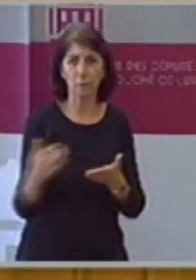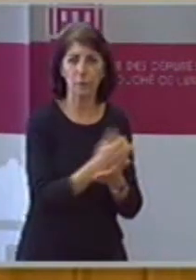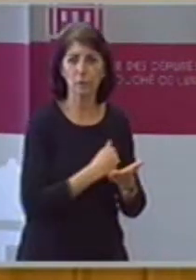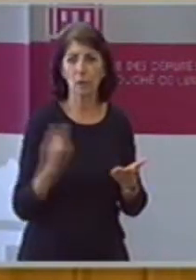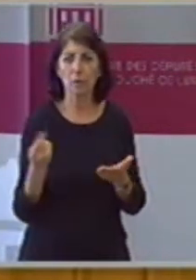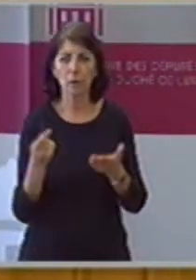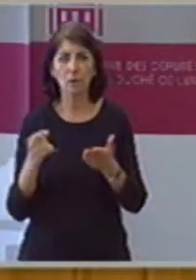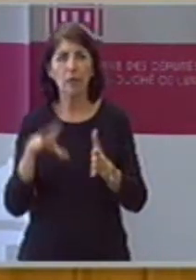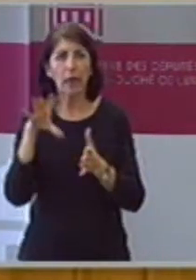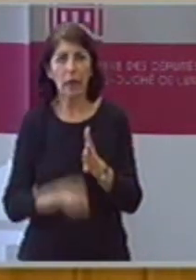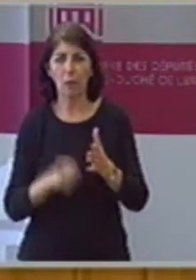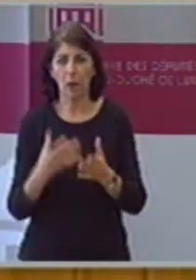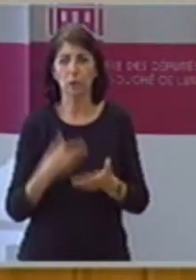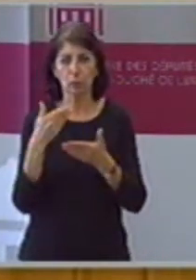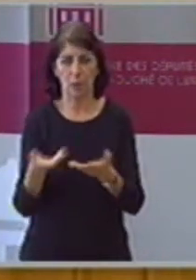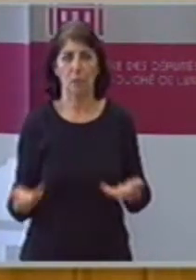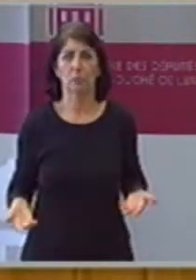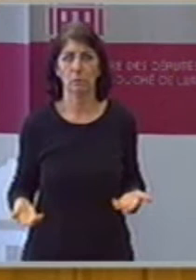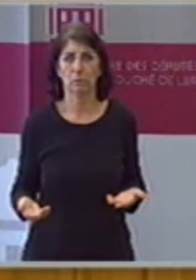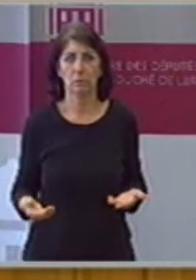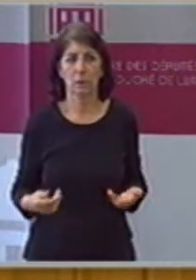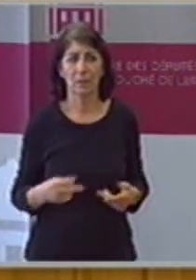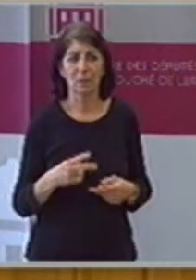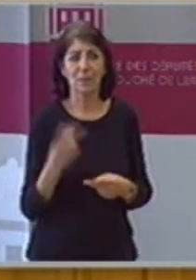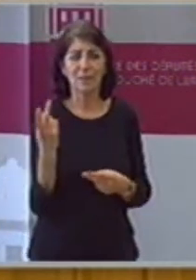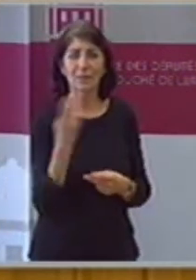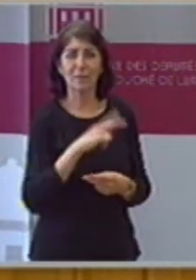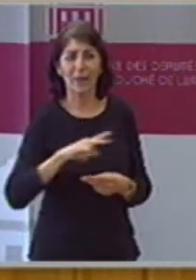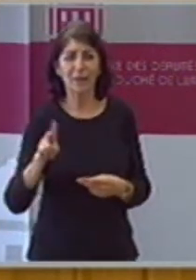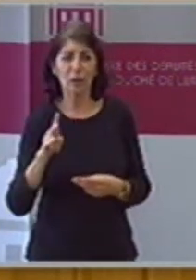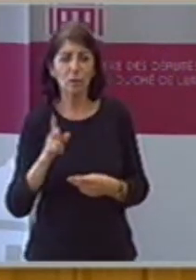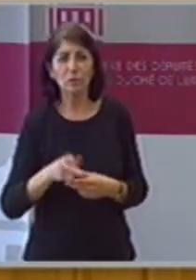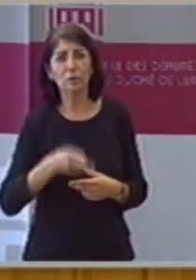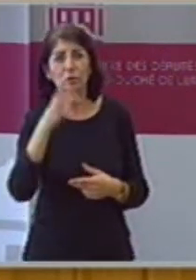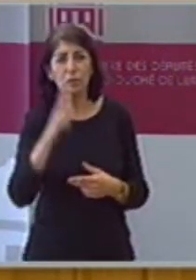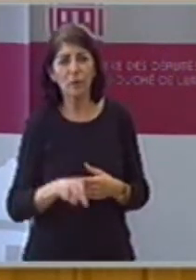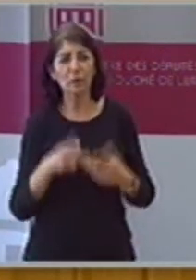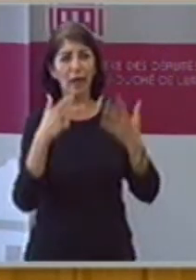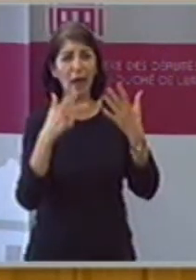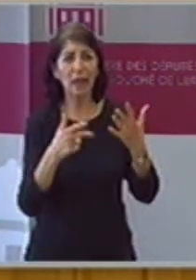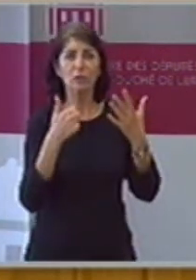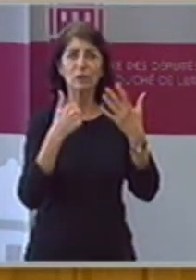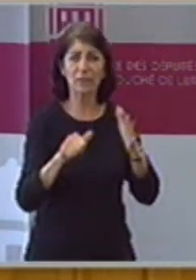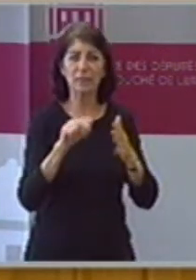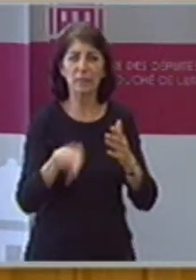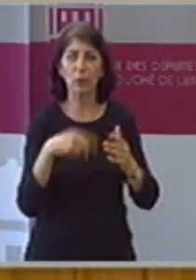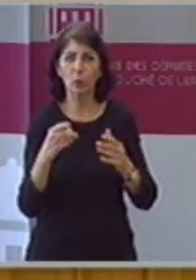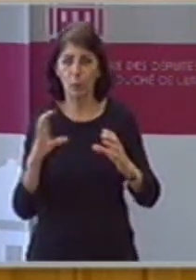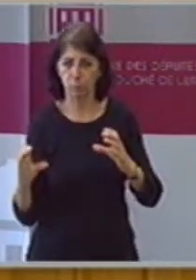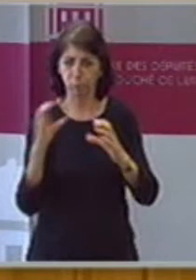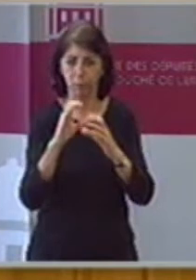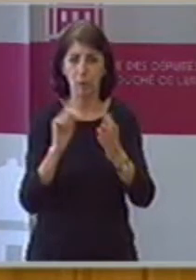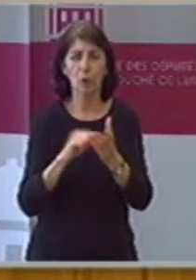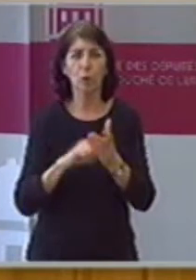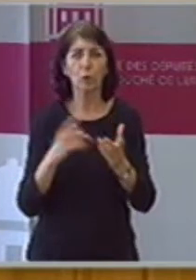kriegt, für keine Erzählung und sogar für sein Badenmarkt zu bezahlen. Das hat umgerechnet, dass der